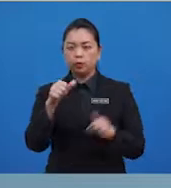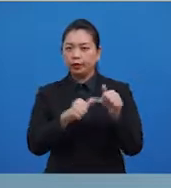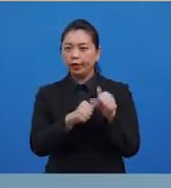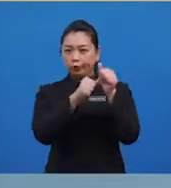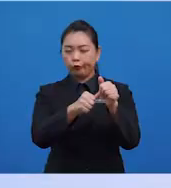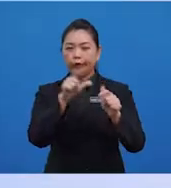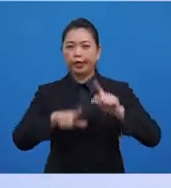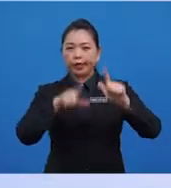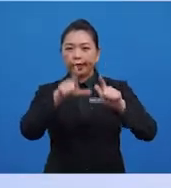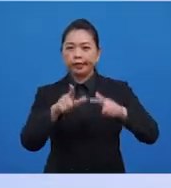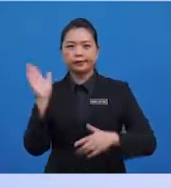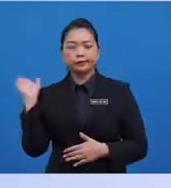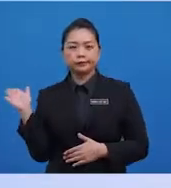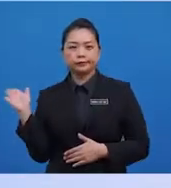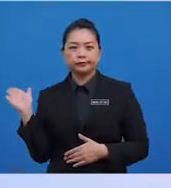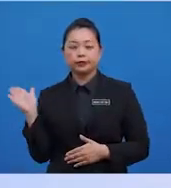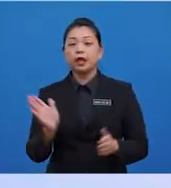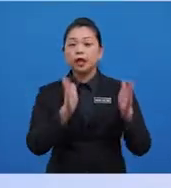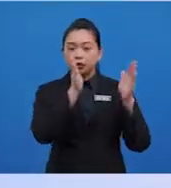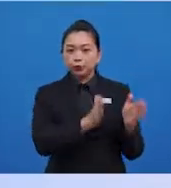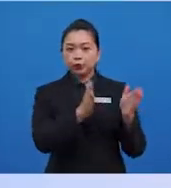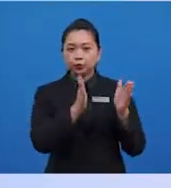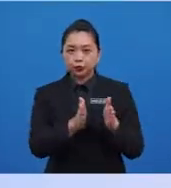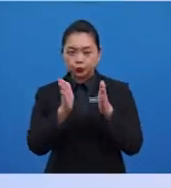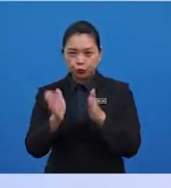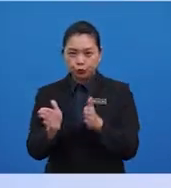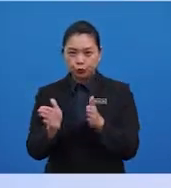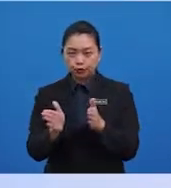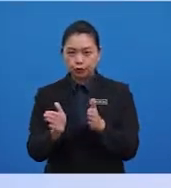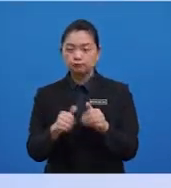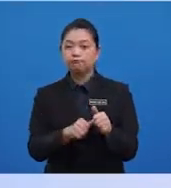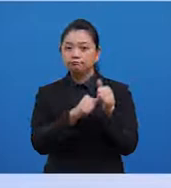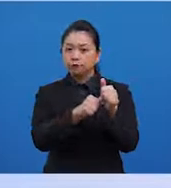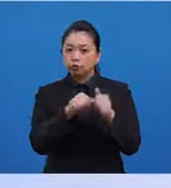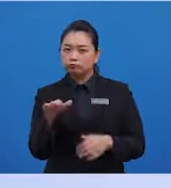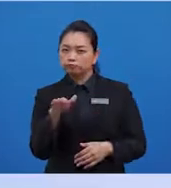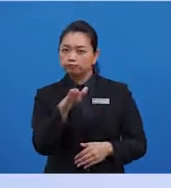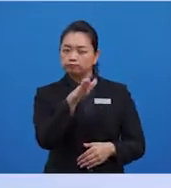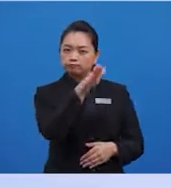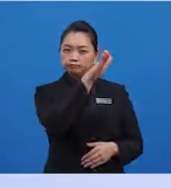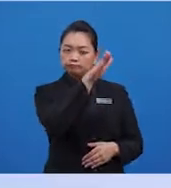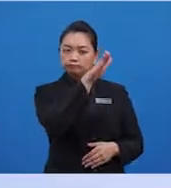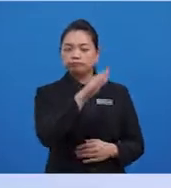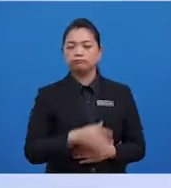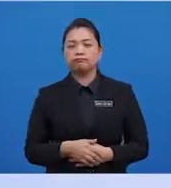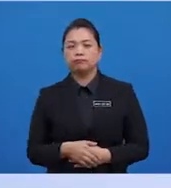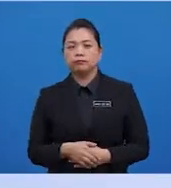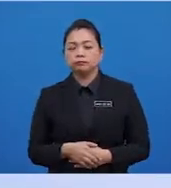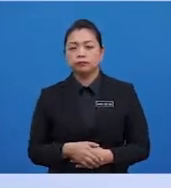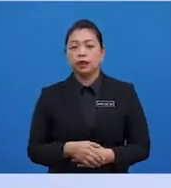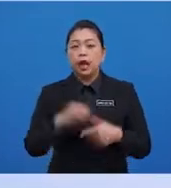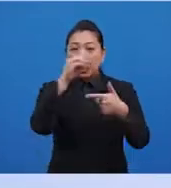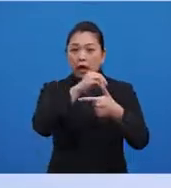langkah berikut. Yang pertama, susun nilai cerapan mengikut tertik sama ada secara menaik